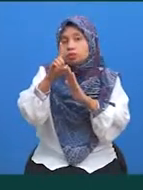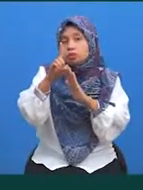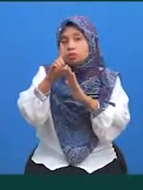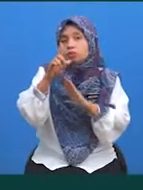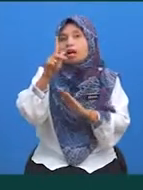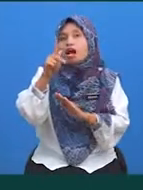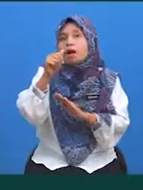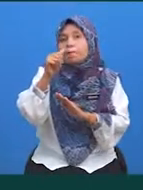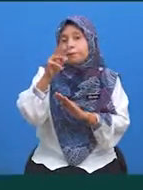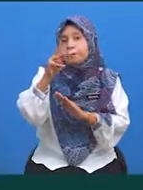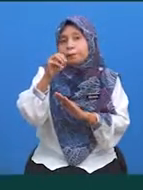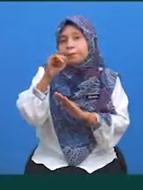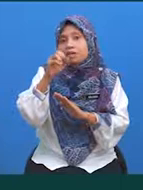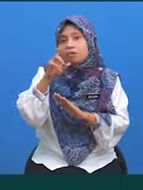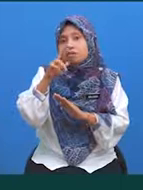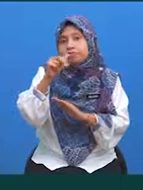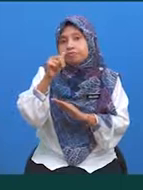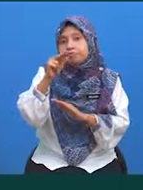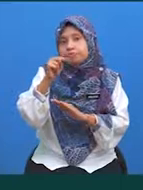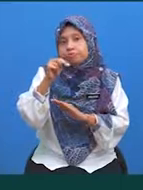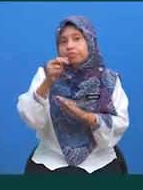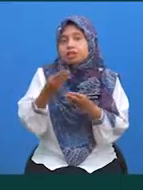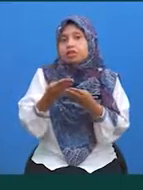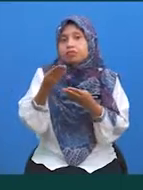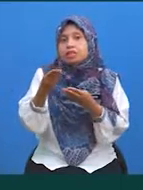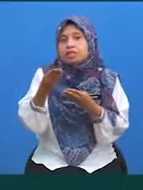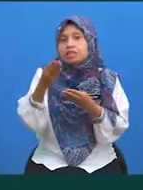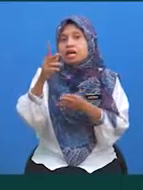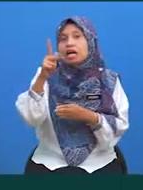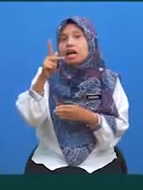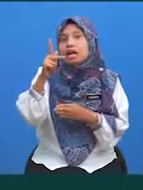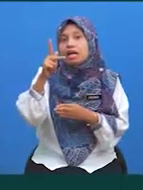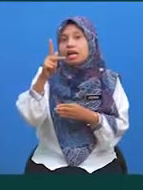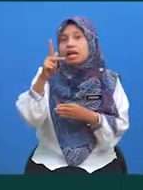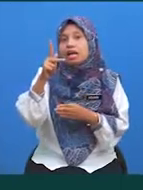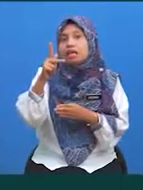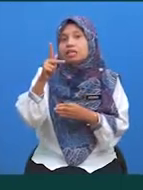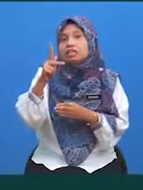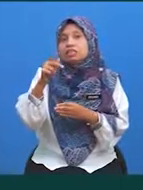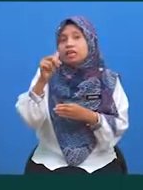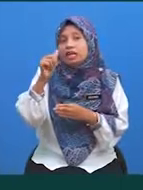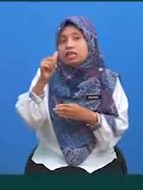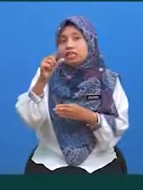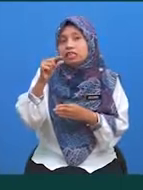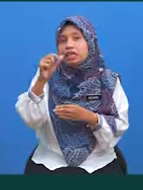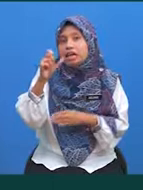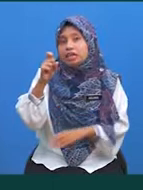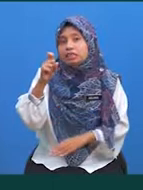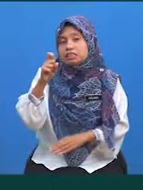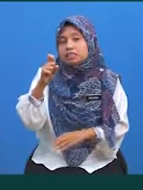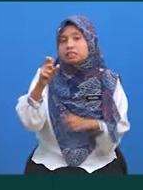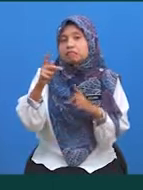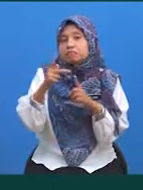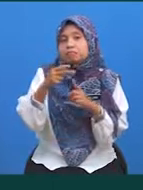kamiran tentu Diberi kamiran GX terhadap X bagi hat